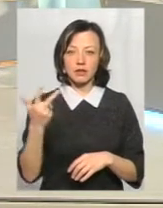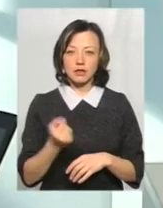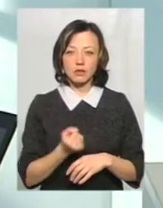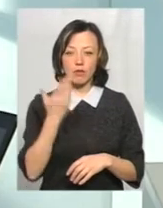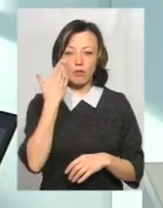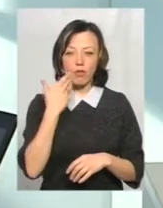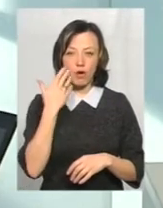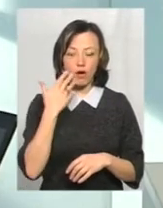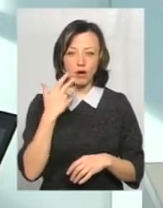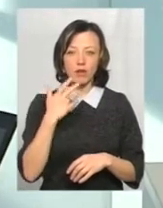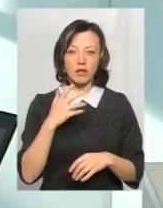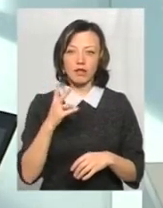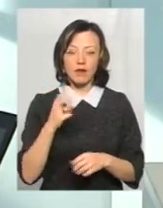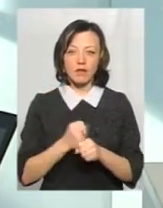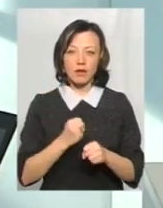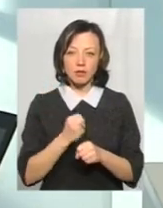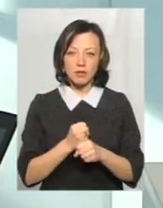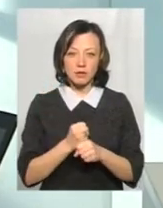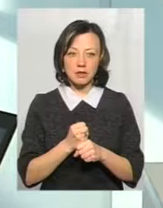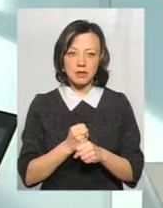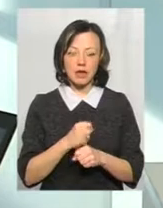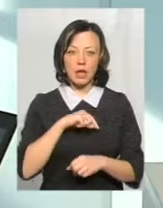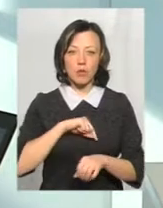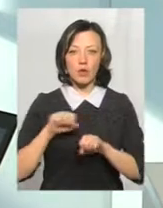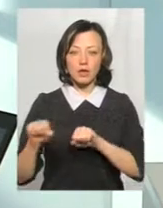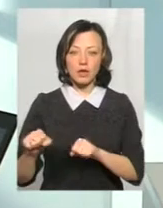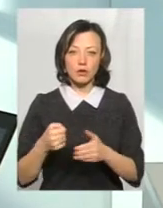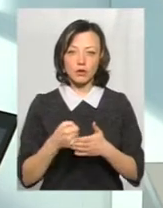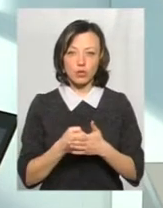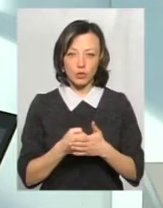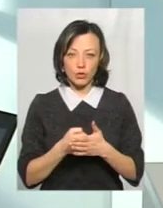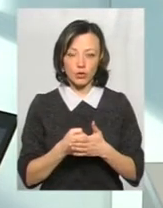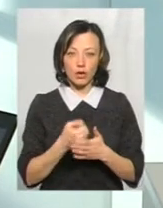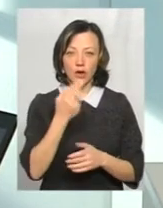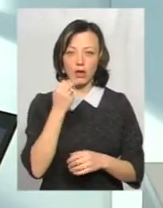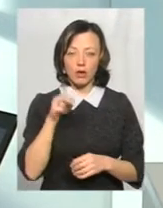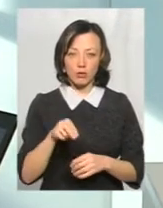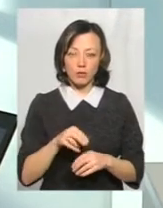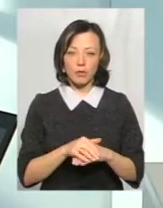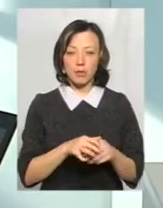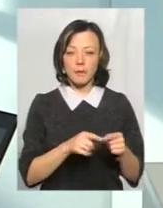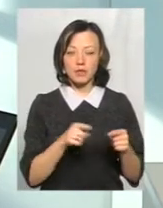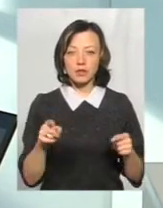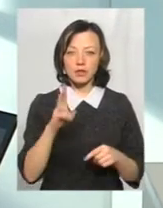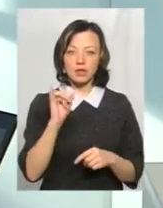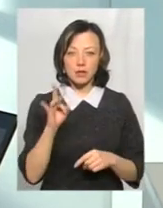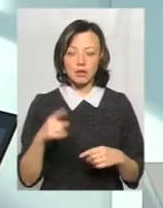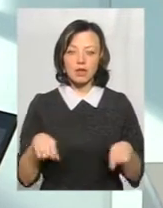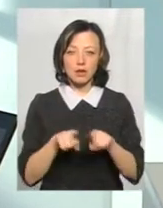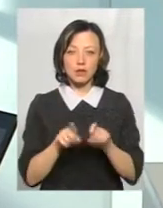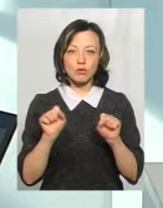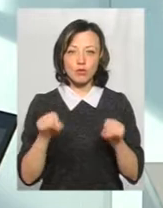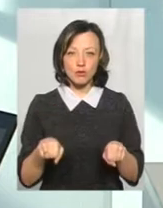виробиться імунітет до грипу. Під час кору теж можна